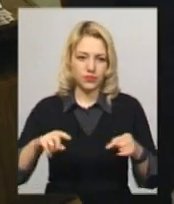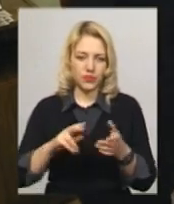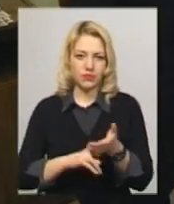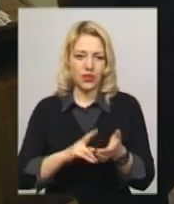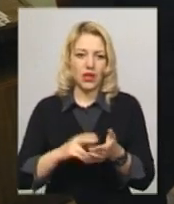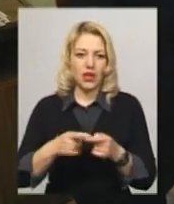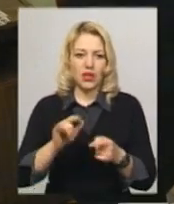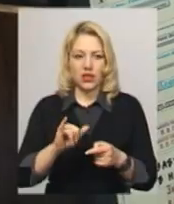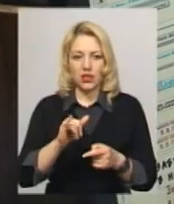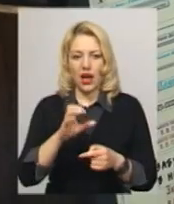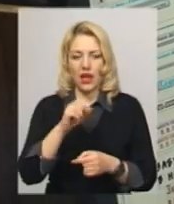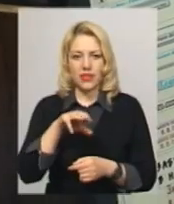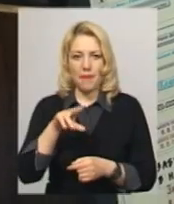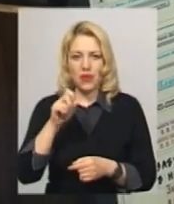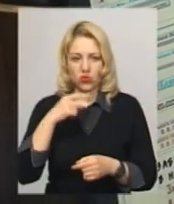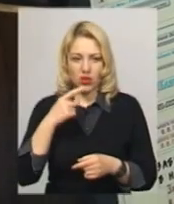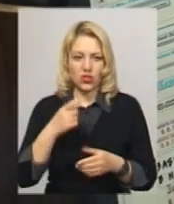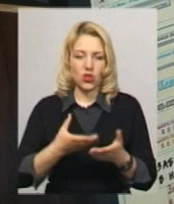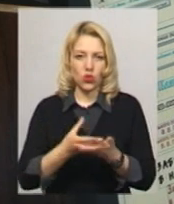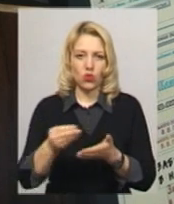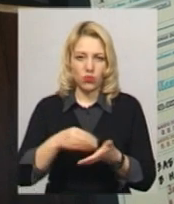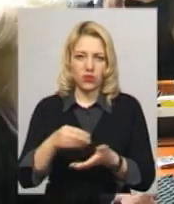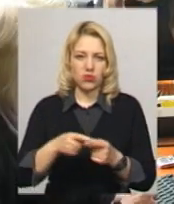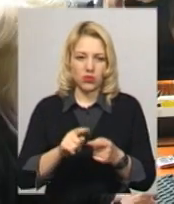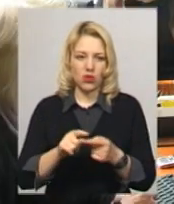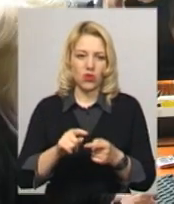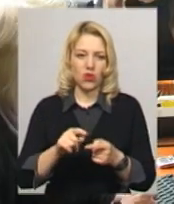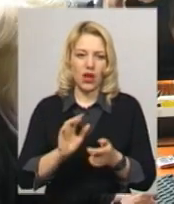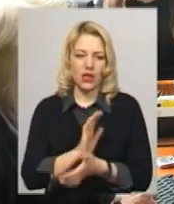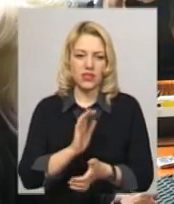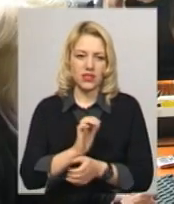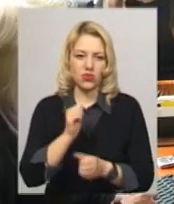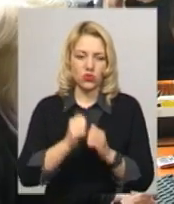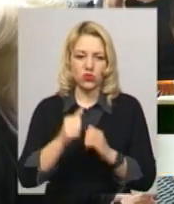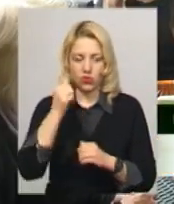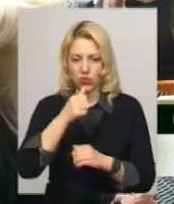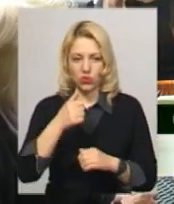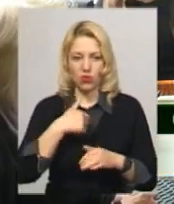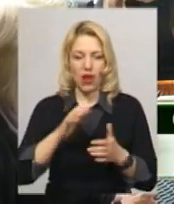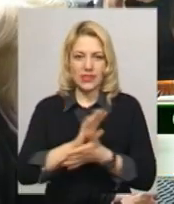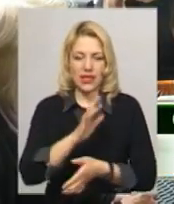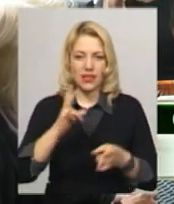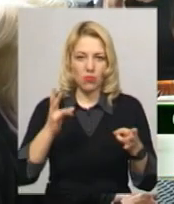Гвардійського. Олександр Атаманчук каже, передплачує газету щороку. Газета потрібна, тому що